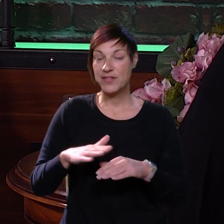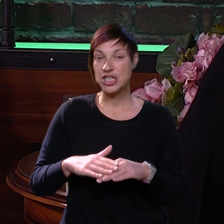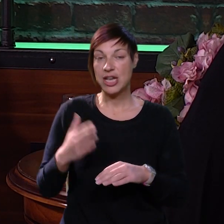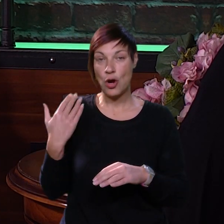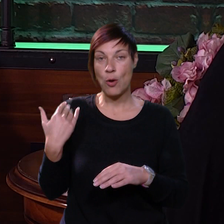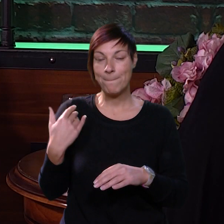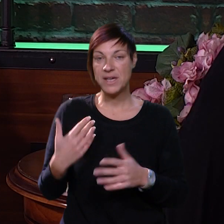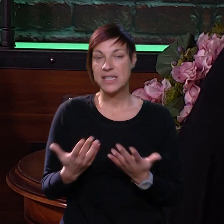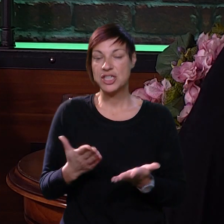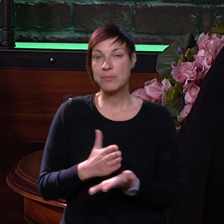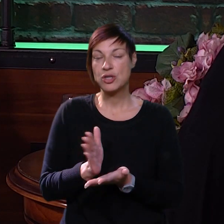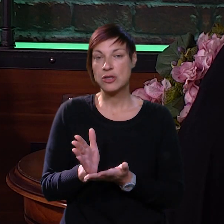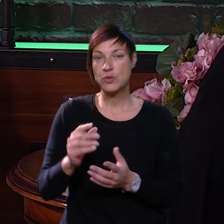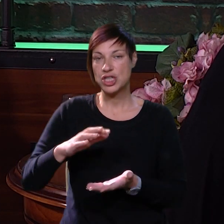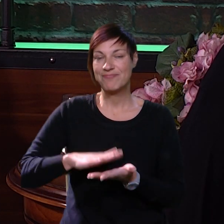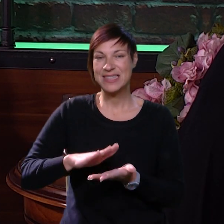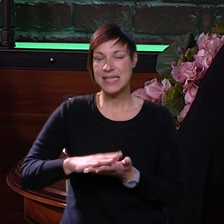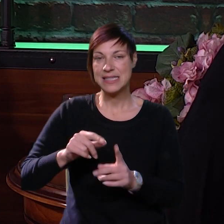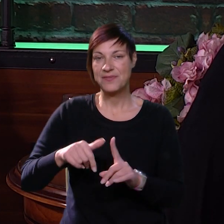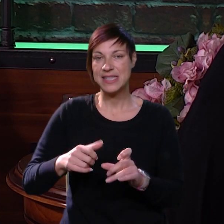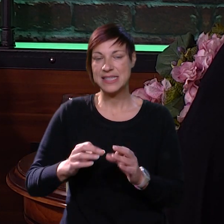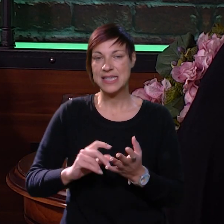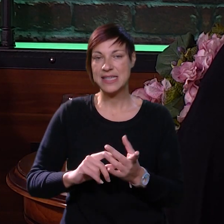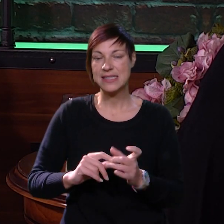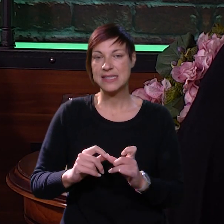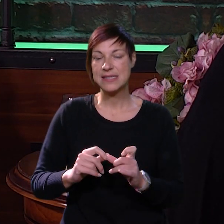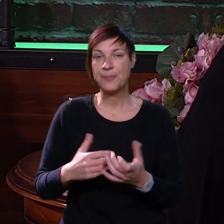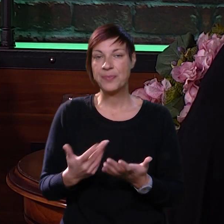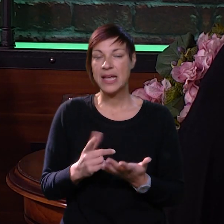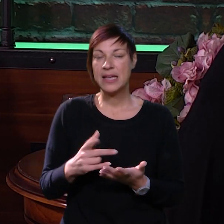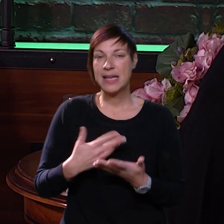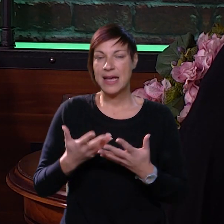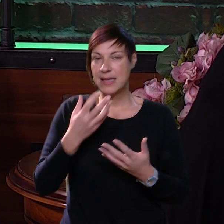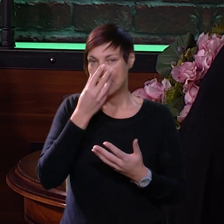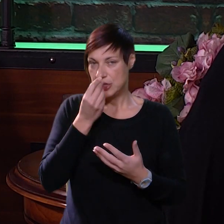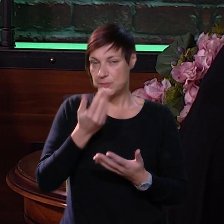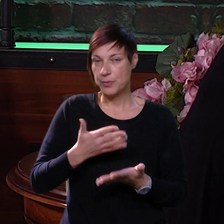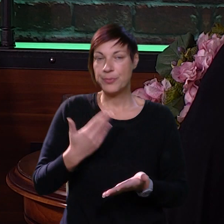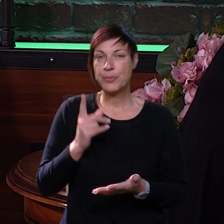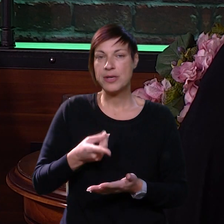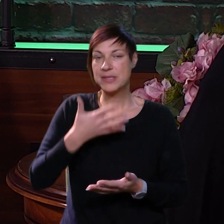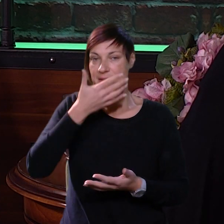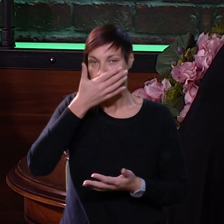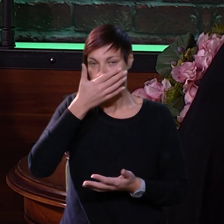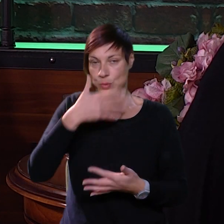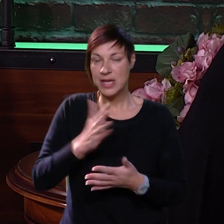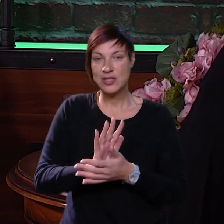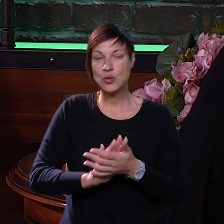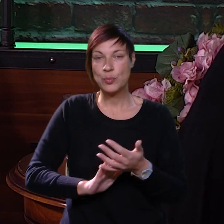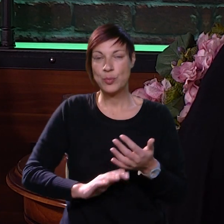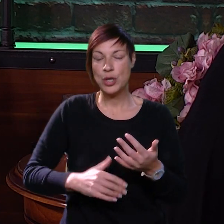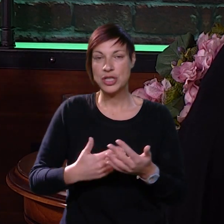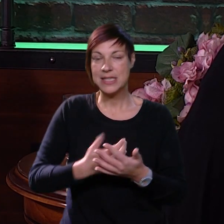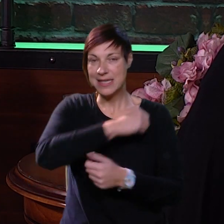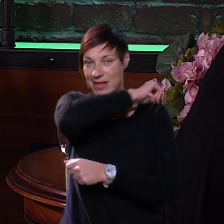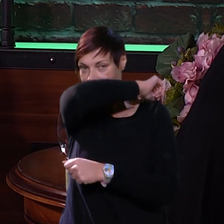češće nego inače, čemu služi desificijens, da ne smijemo, recimo kada kišemo da trebamo staviti ruku, neki su čak